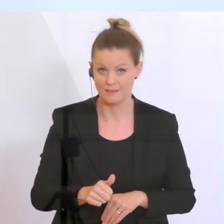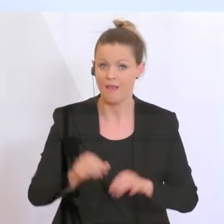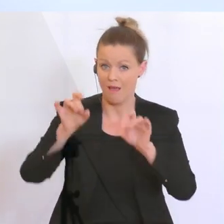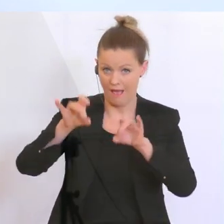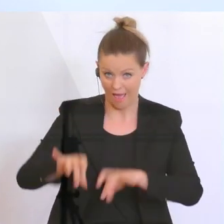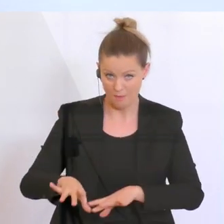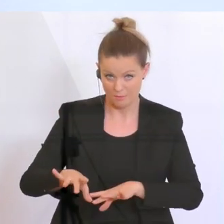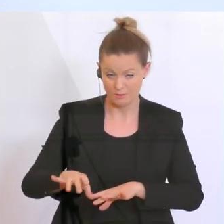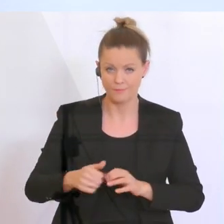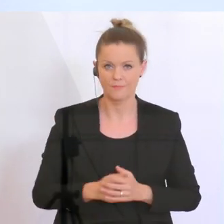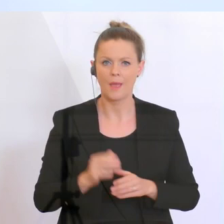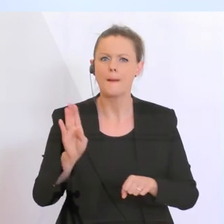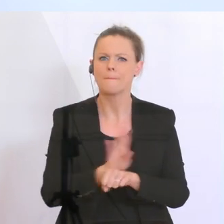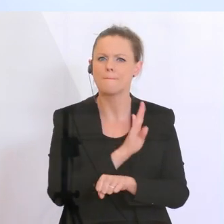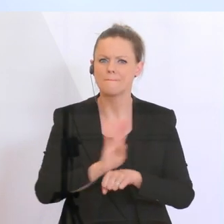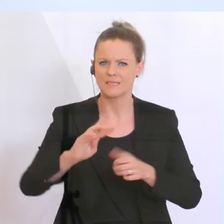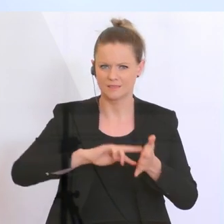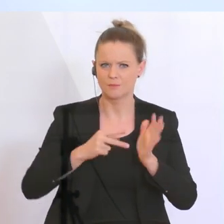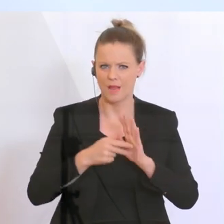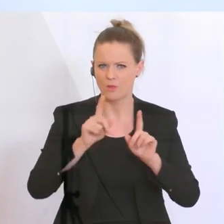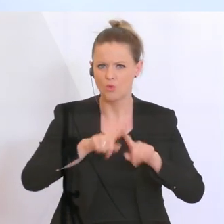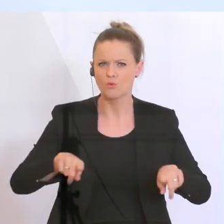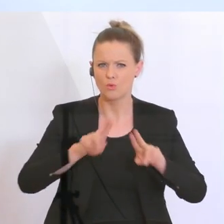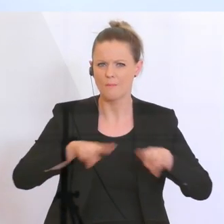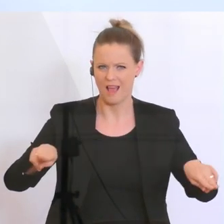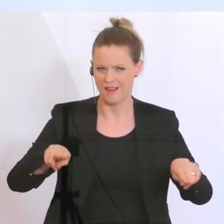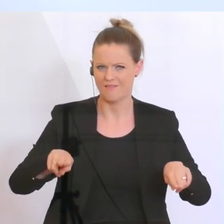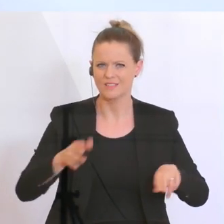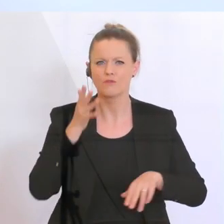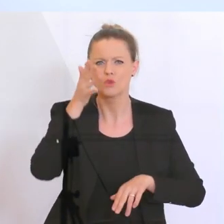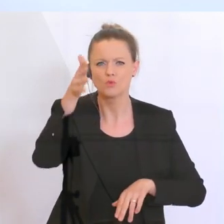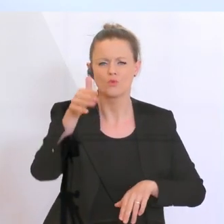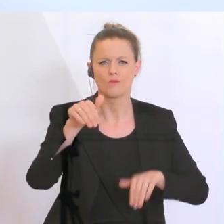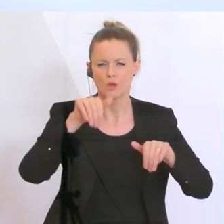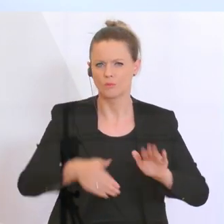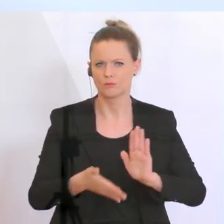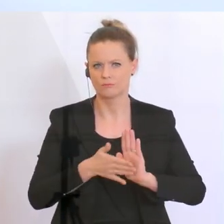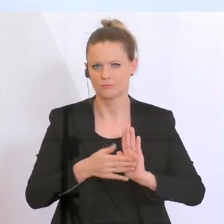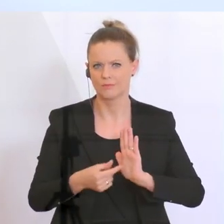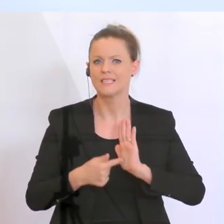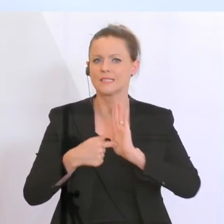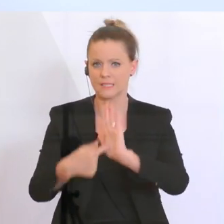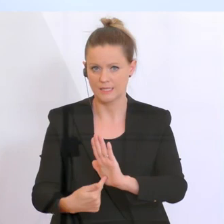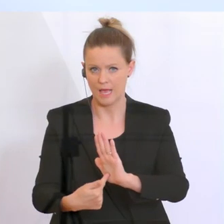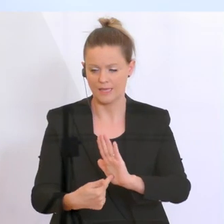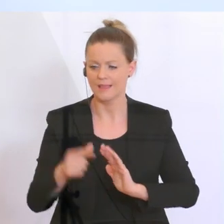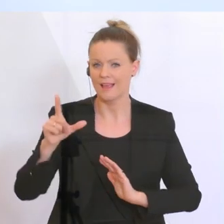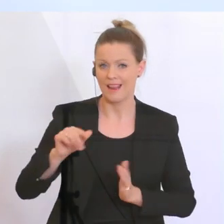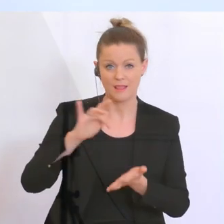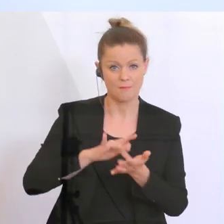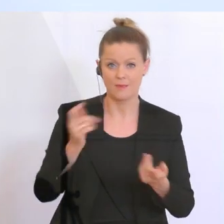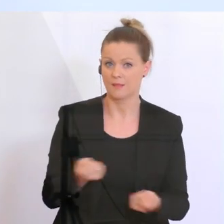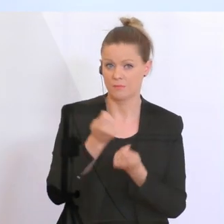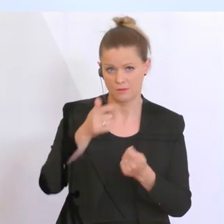Die Businesspläne, die man sonst immer wieder für die Zukunft braucht, haben vor allem bei Klein- und Mittelbetrieben im Moment